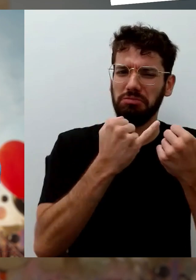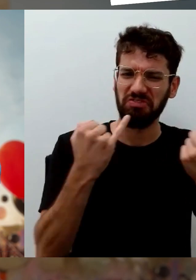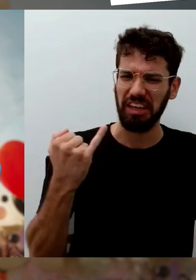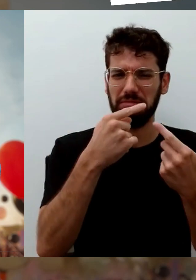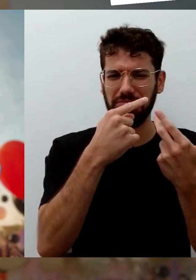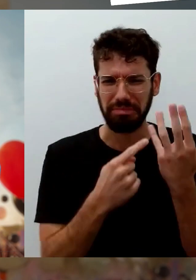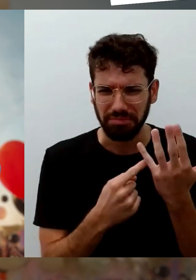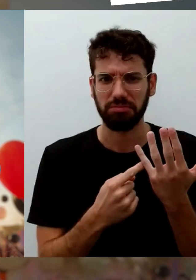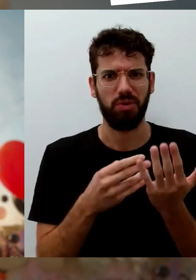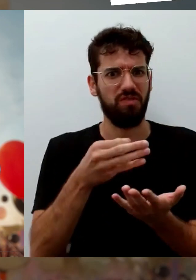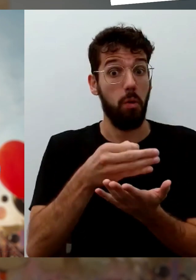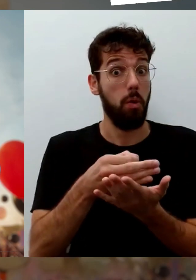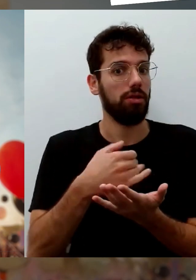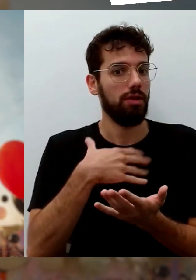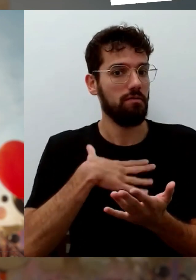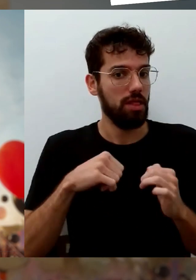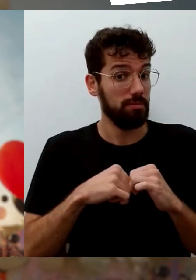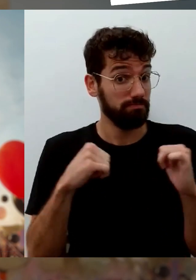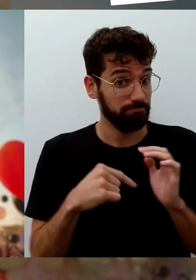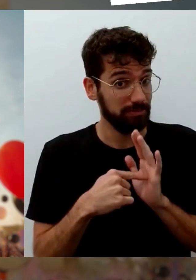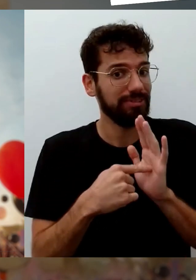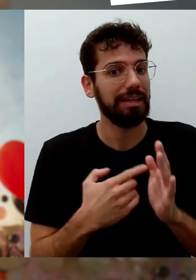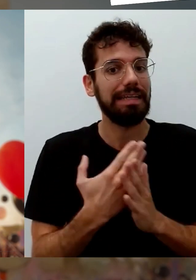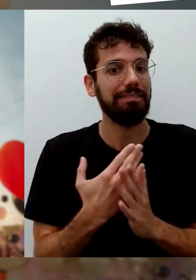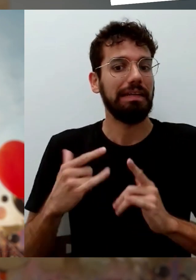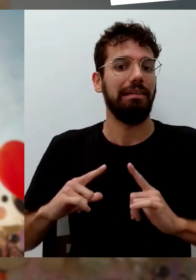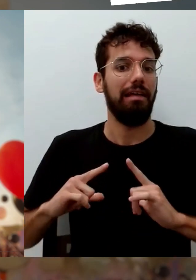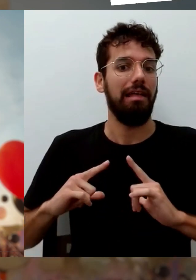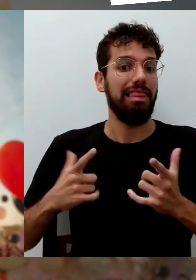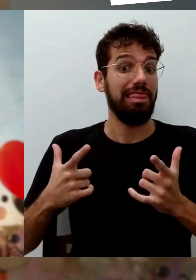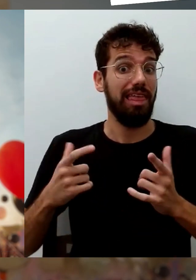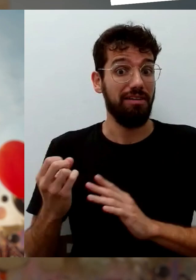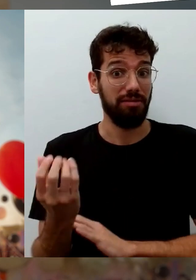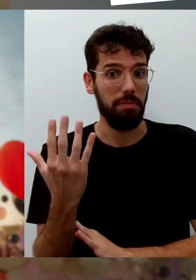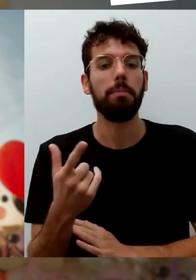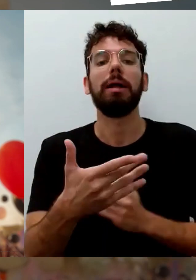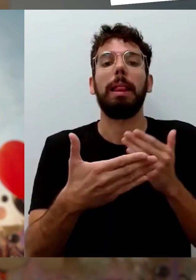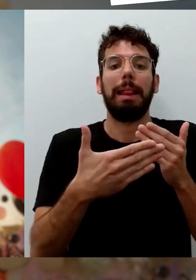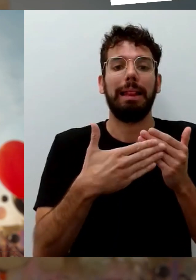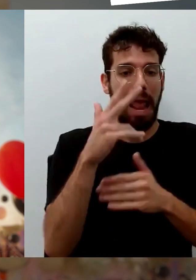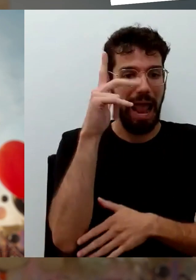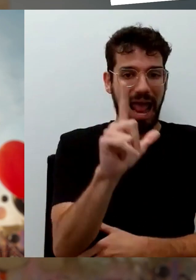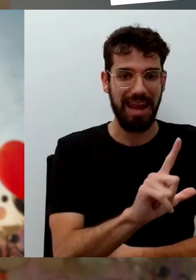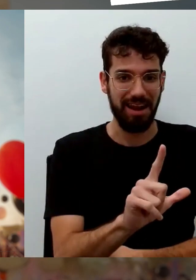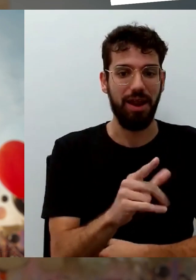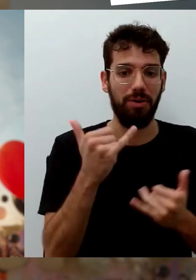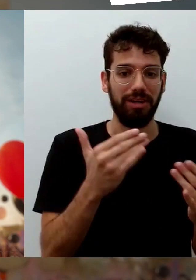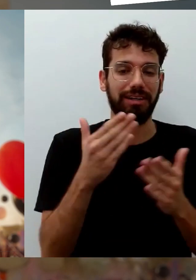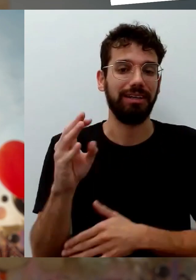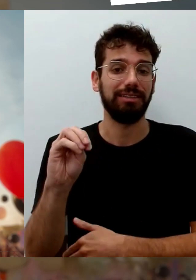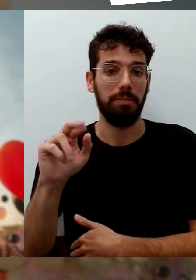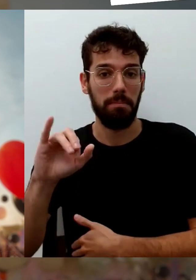denn vor Ort gestaltet ist, freuen wir uns sehr, dass wir auch noch eine zweite Live-Schalte haben in die Nähe von Ihnen, Herr Lindenau. Wir schalten zu Maria Schittek. Sie